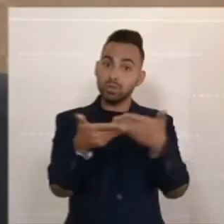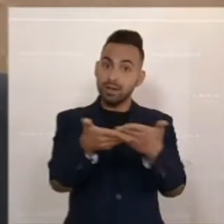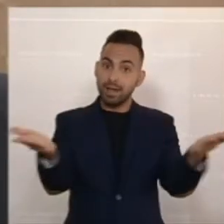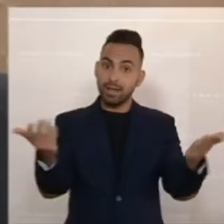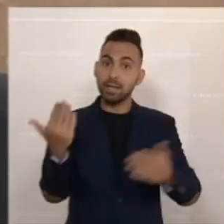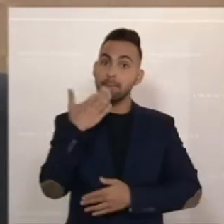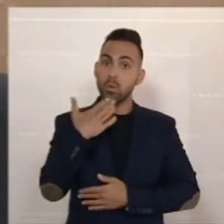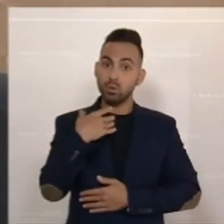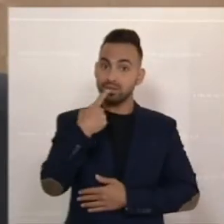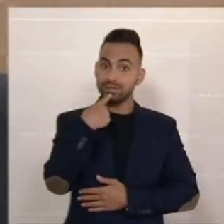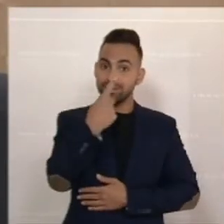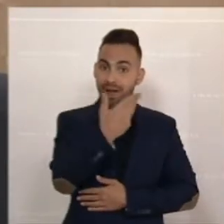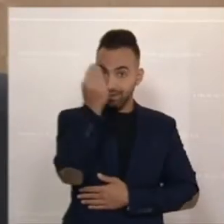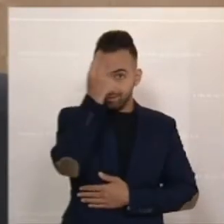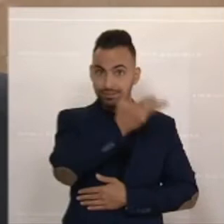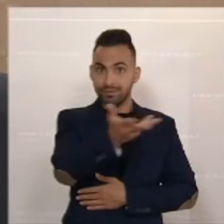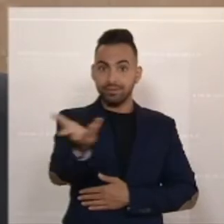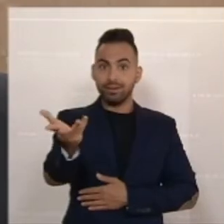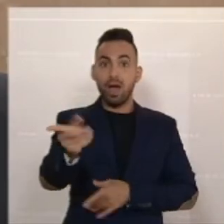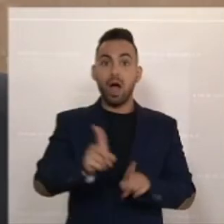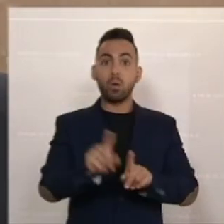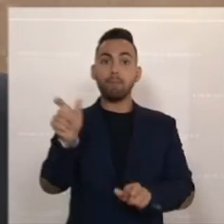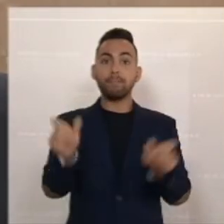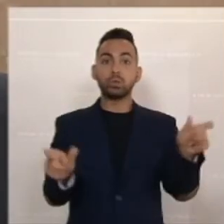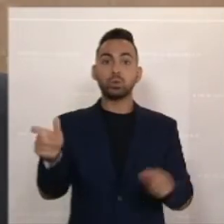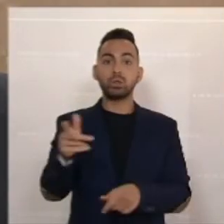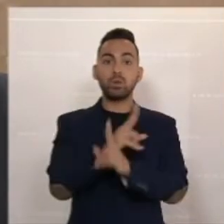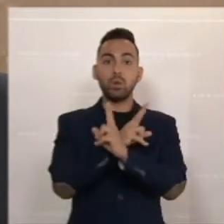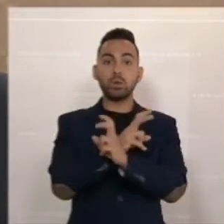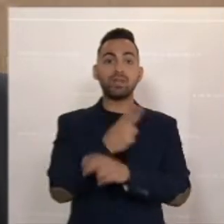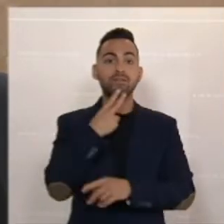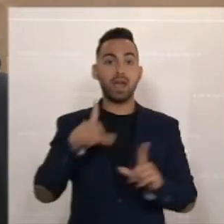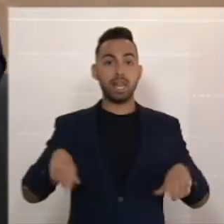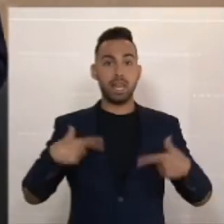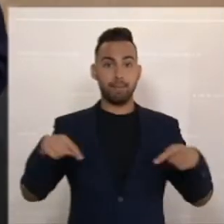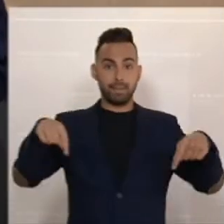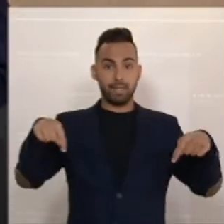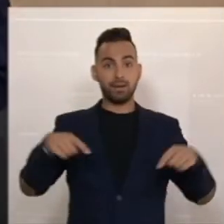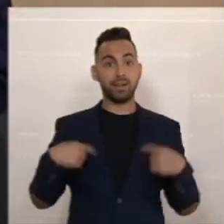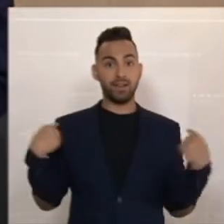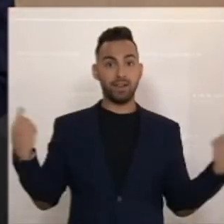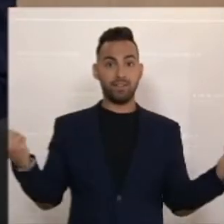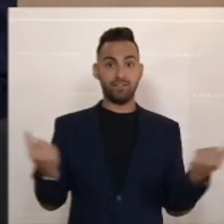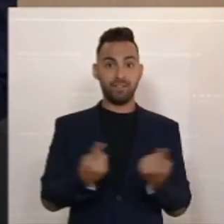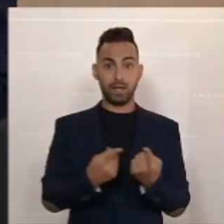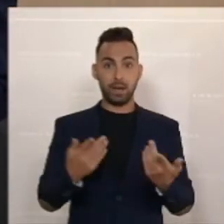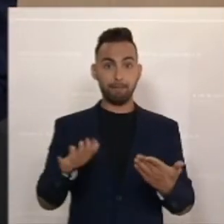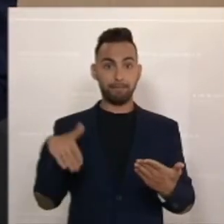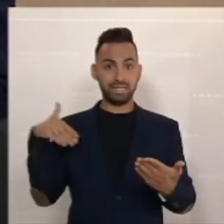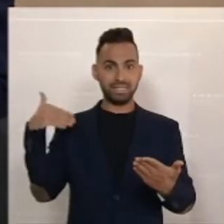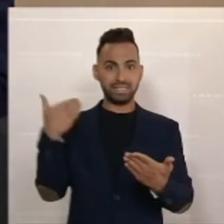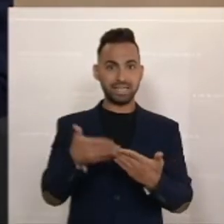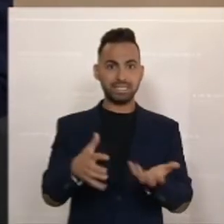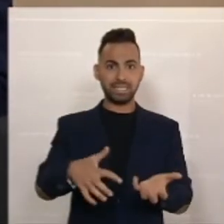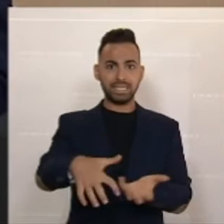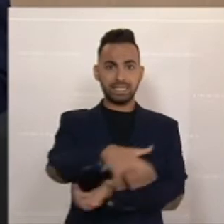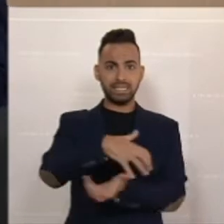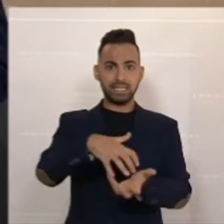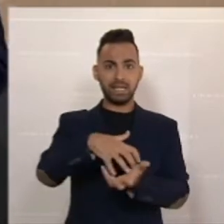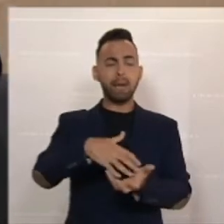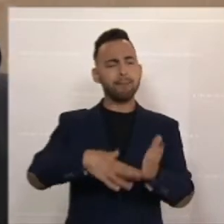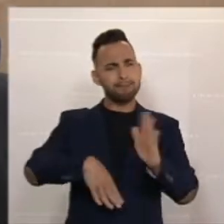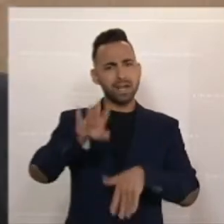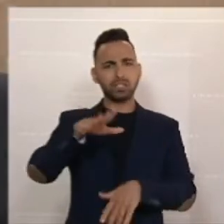mitgeben möchte und den Menschen, die in Österreich leben, wir sind bisher aus diesen Krisen stärker